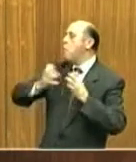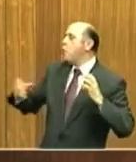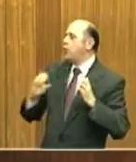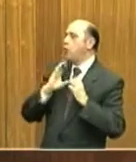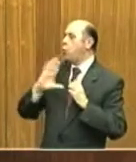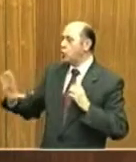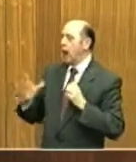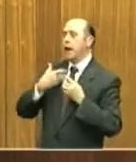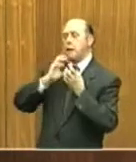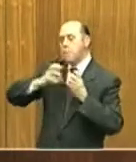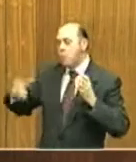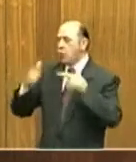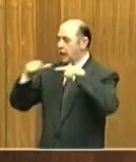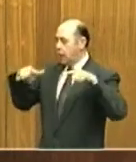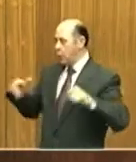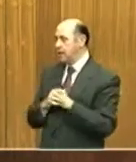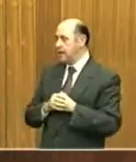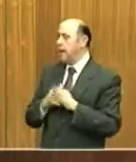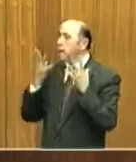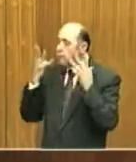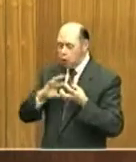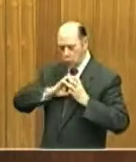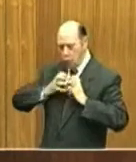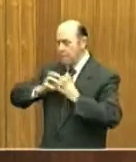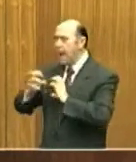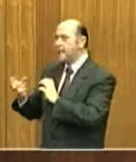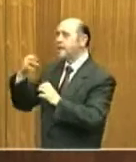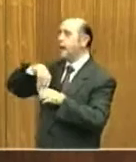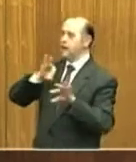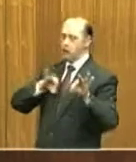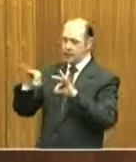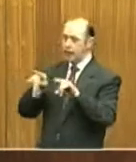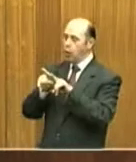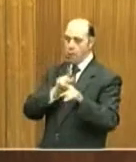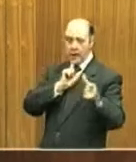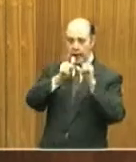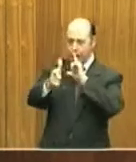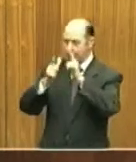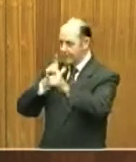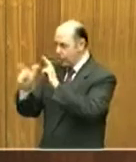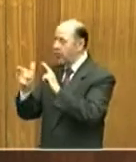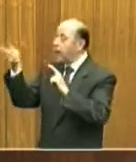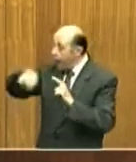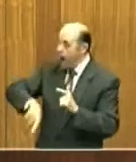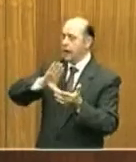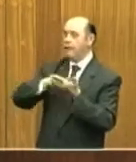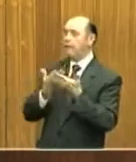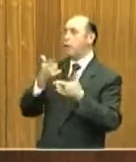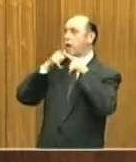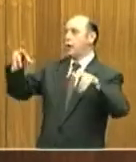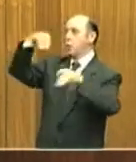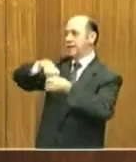più multilinguistiche, più complesse da gestire in termini di relazione anche dei valori linguistici.